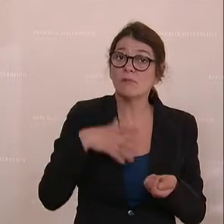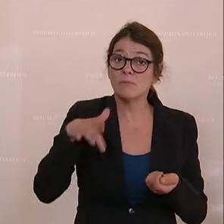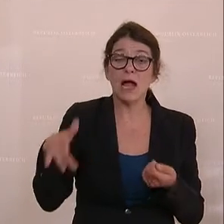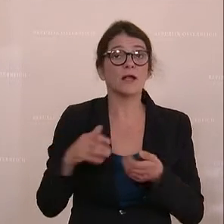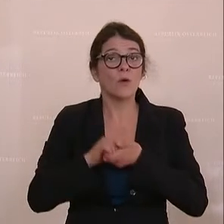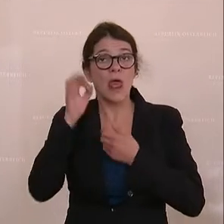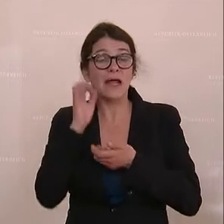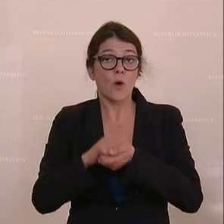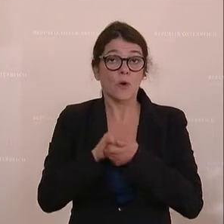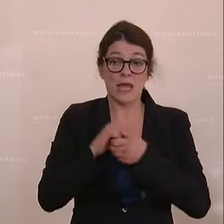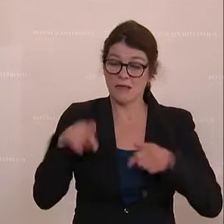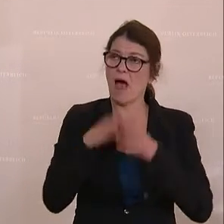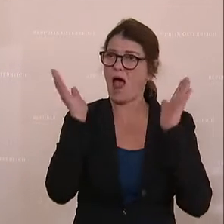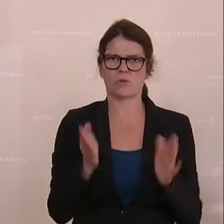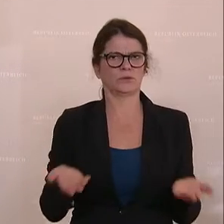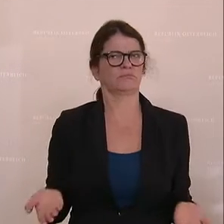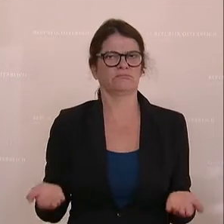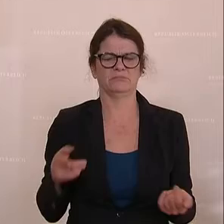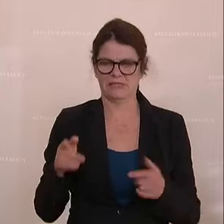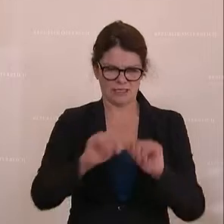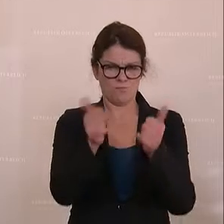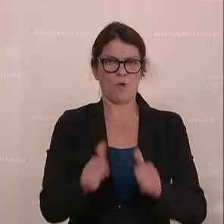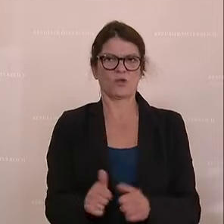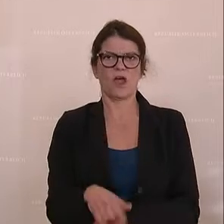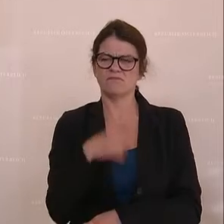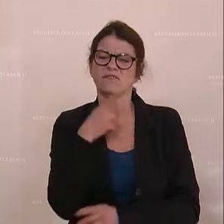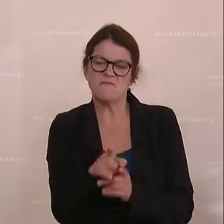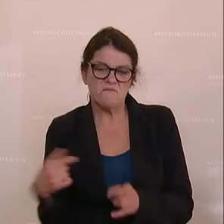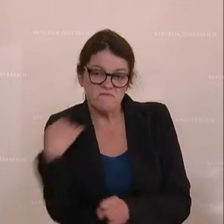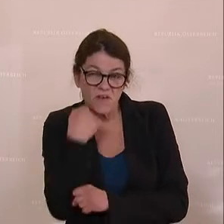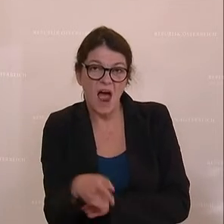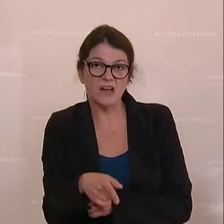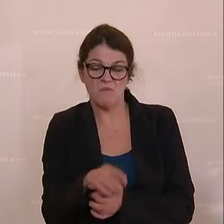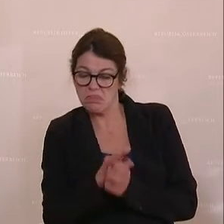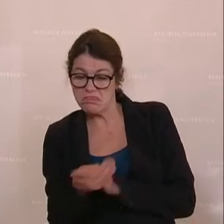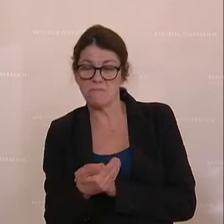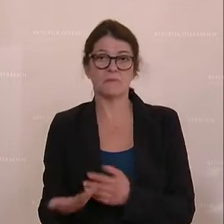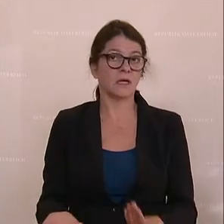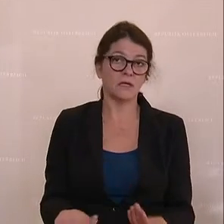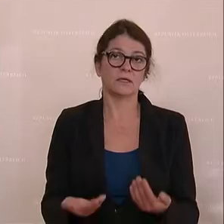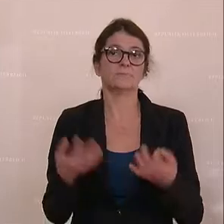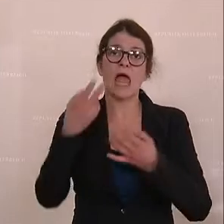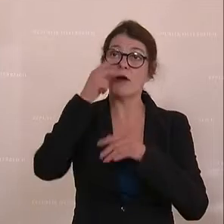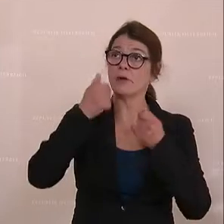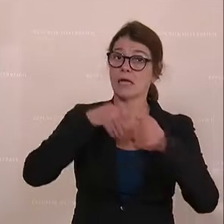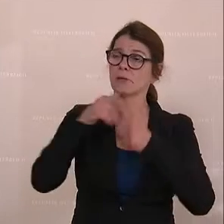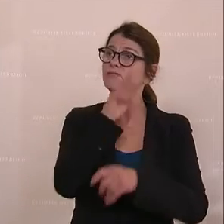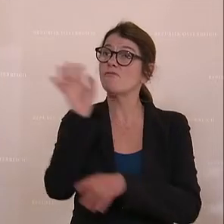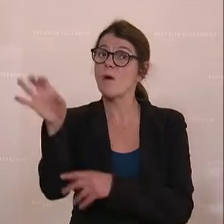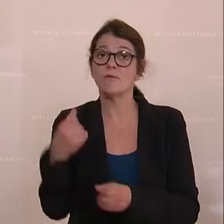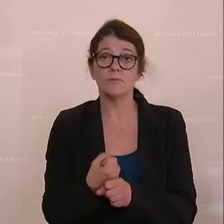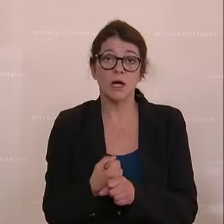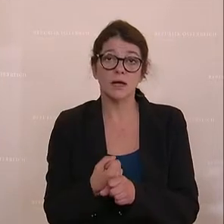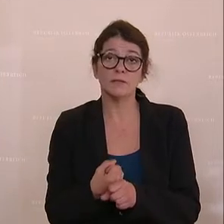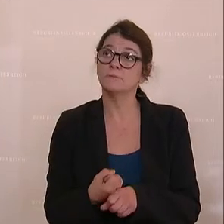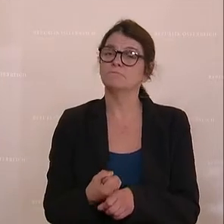und Kollegen in diesem Haus, die dieses Modell als Mogelpackung bezeichnen, die dem Herrn Finanzminister vorwerfen,